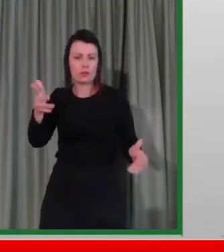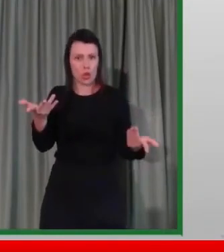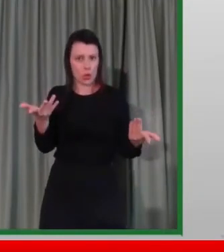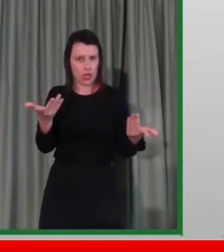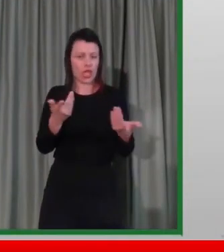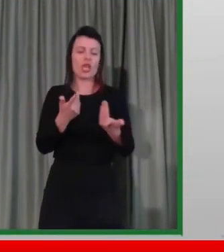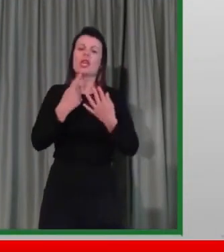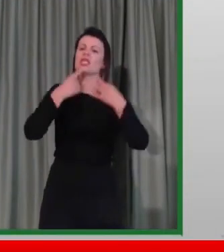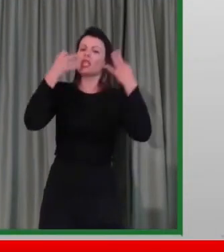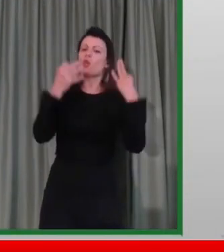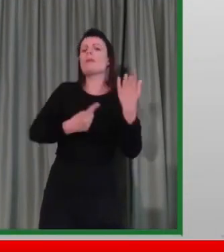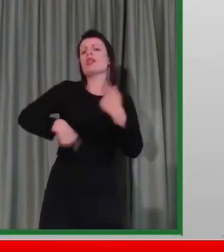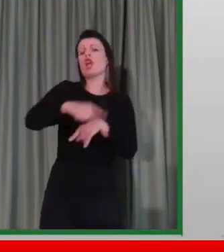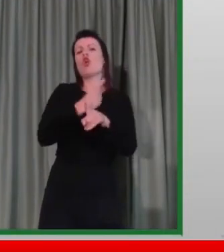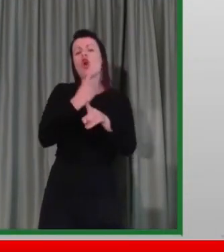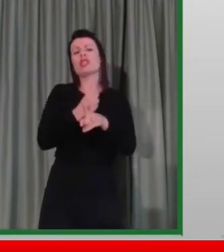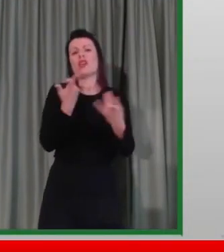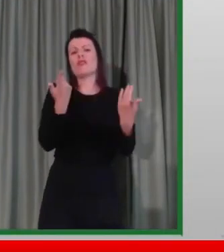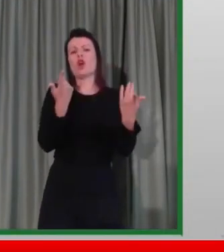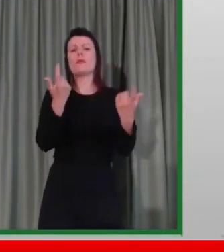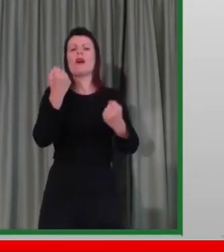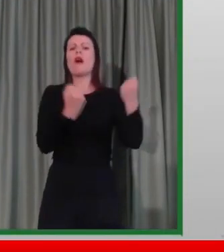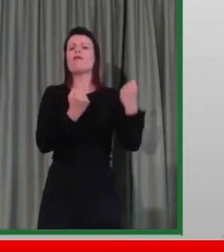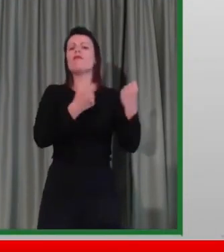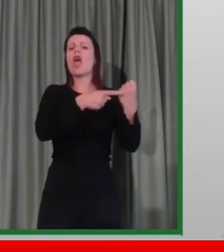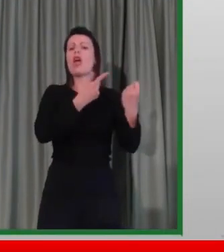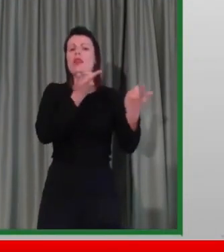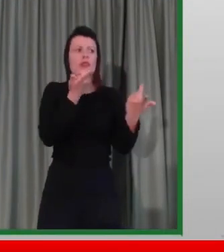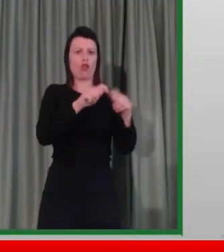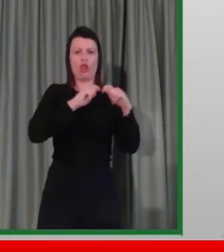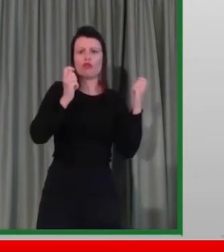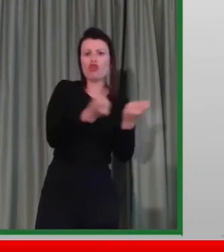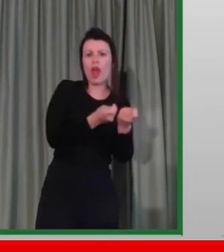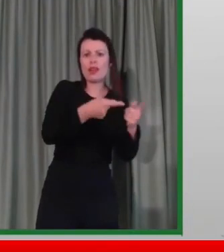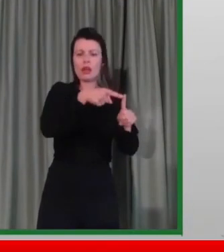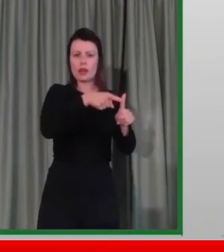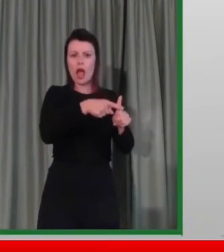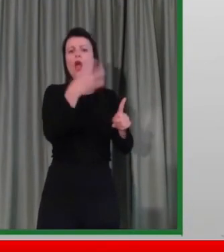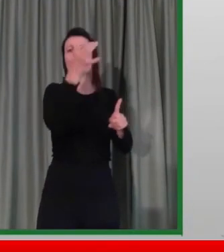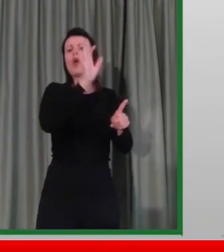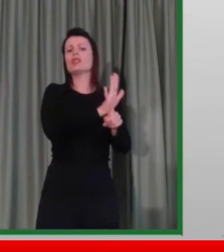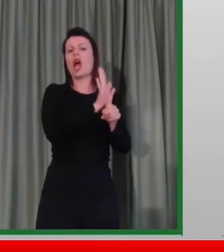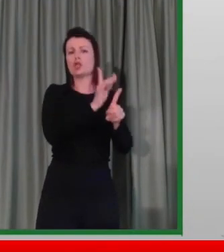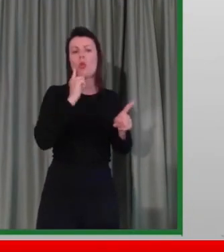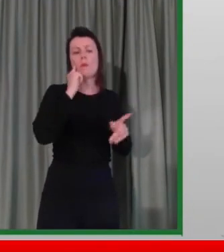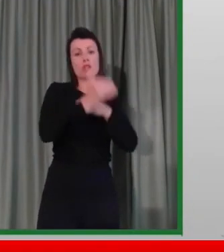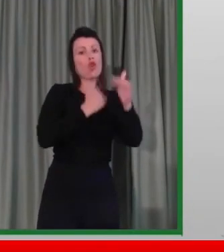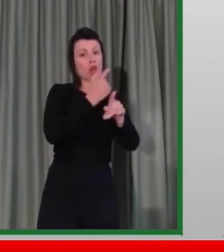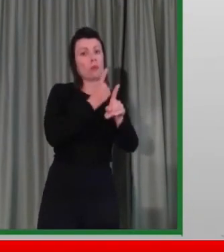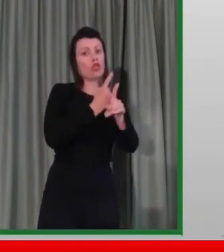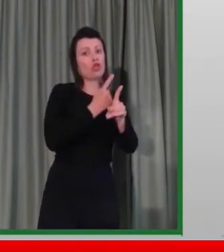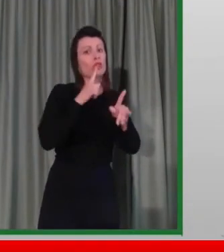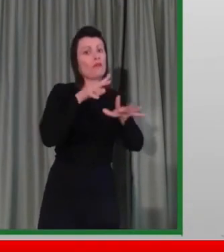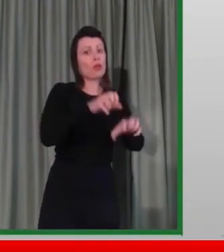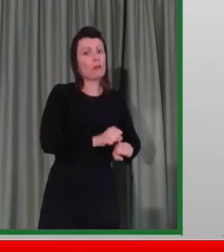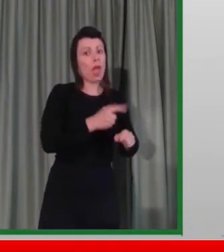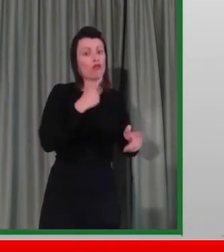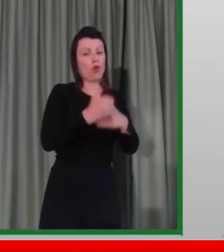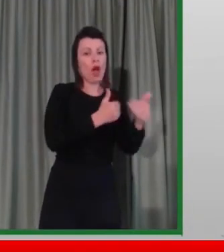miglioramento della qualità dei veicoli, ma dobbiamo anche occuparci, ne abbiamo parlato con gli assessori, del